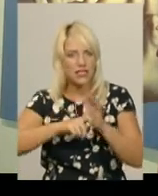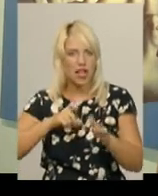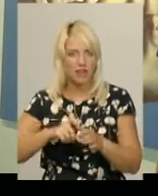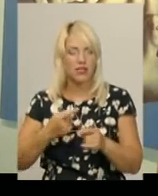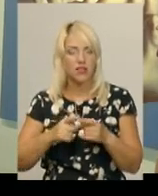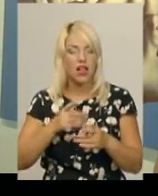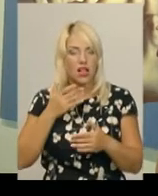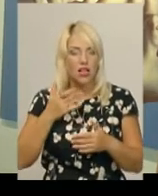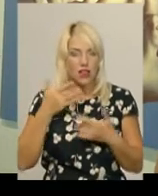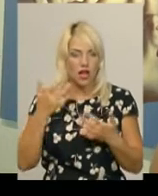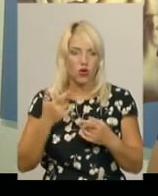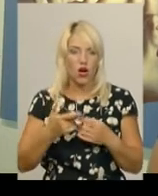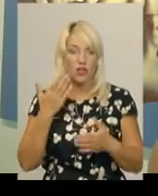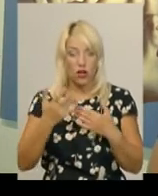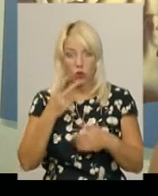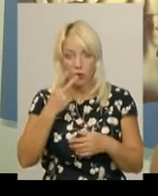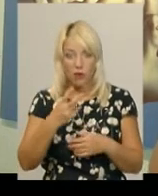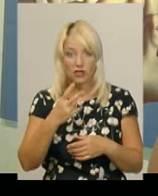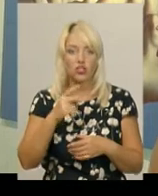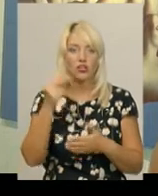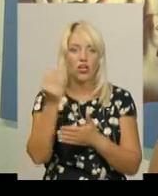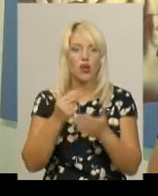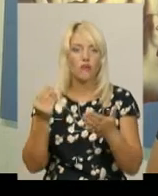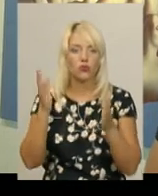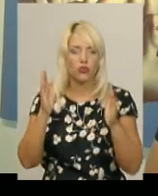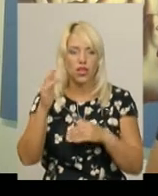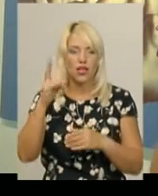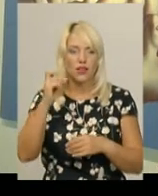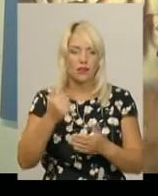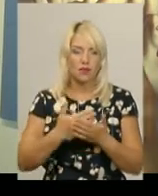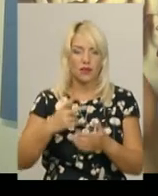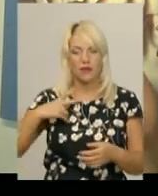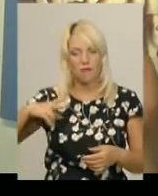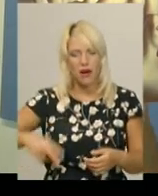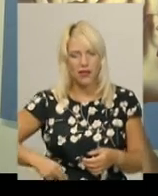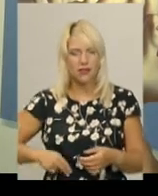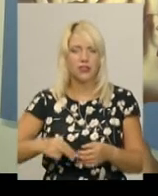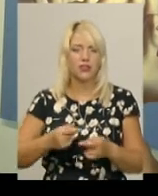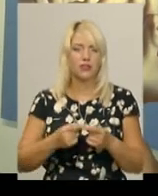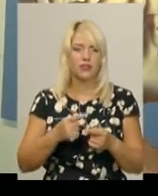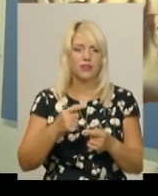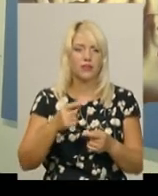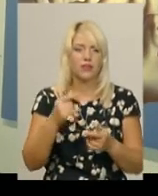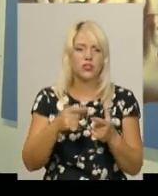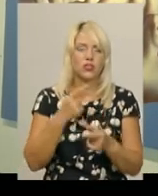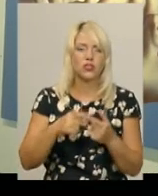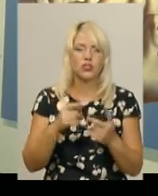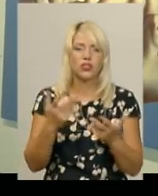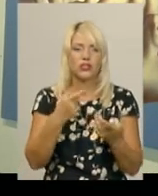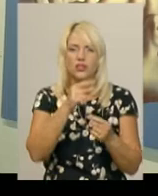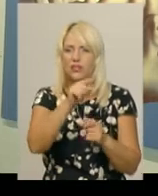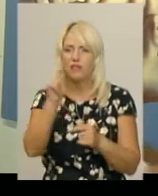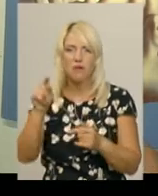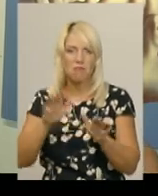художник. Якщо я побачу десь на Фіаку в Парижі чи на Базілі, в Швейцарії, ці